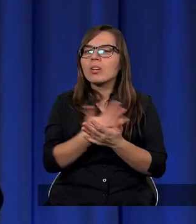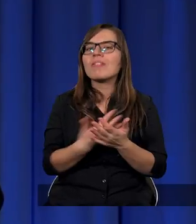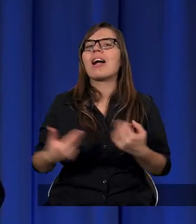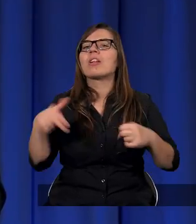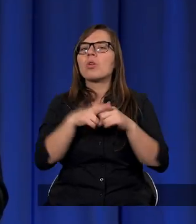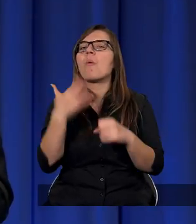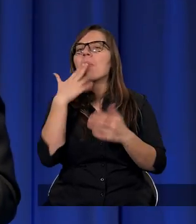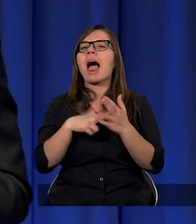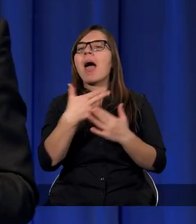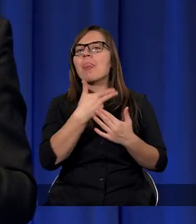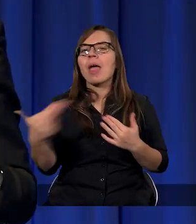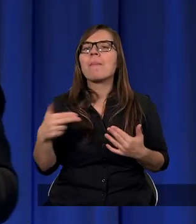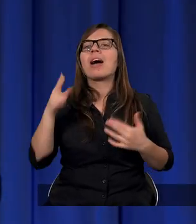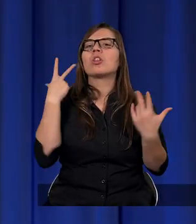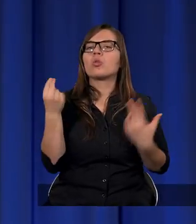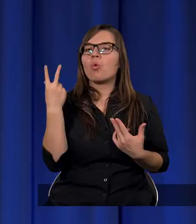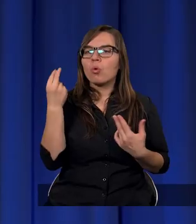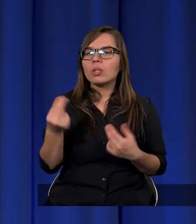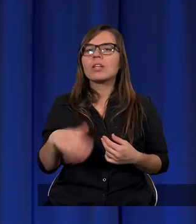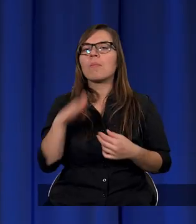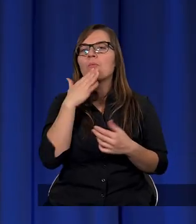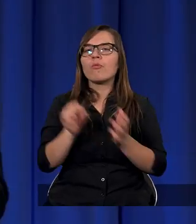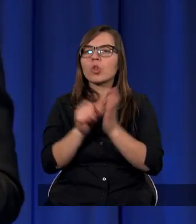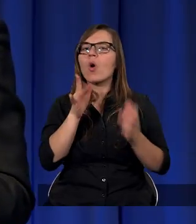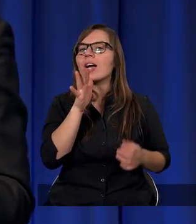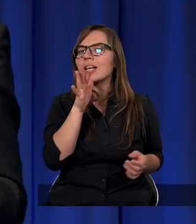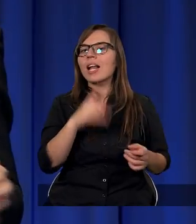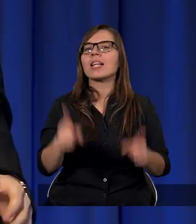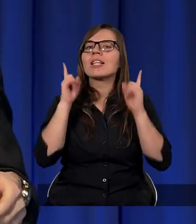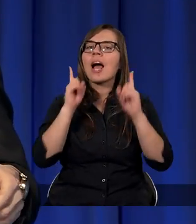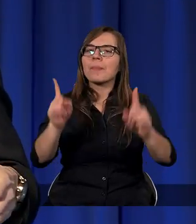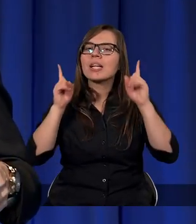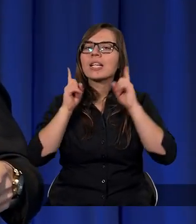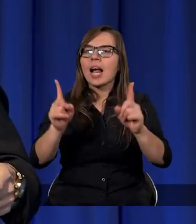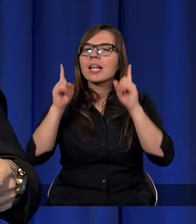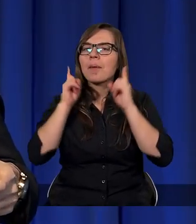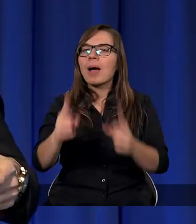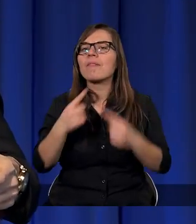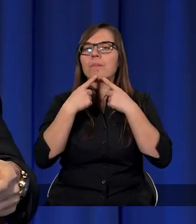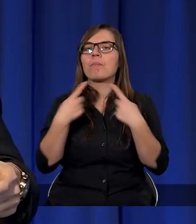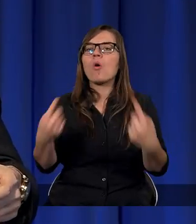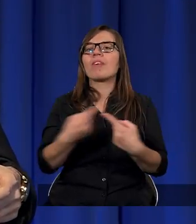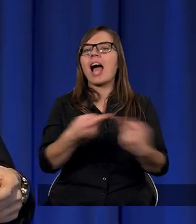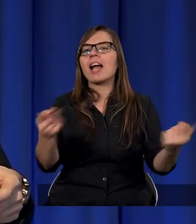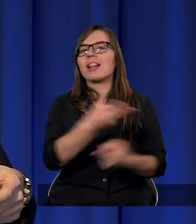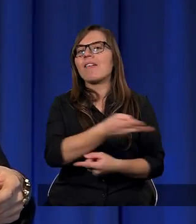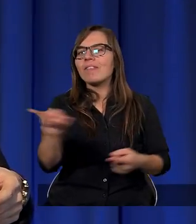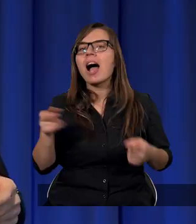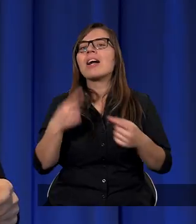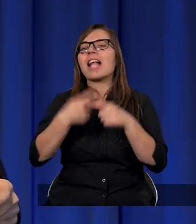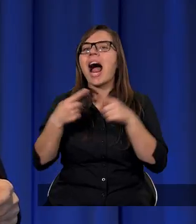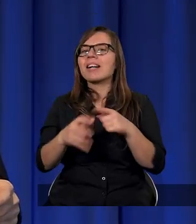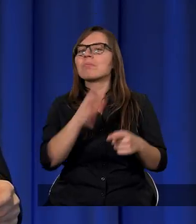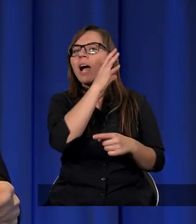temat Trójcy. Jezus mówi do Izraelitów zaprawdę, zaprawdę powiadam wam, zanim Abraham